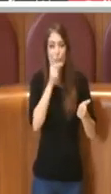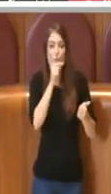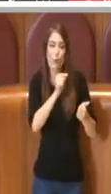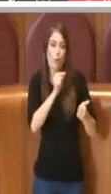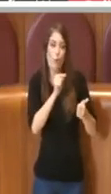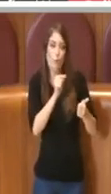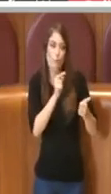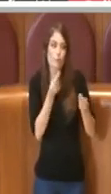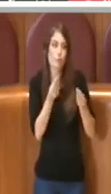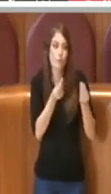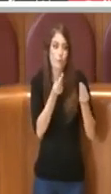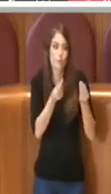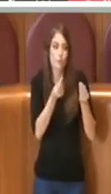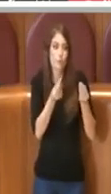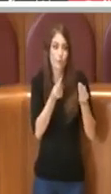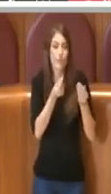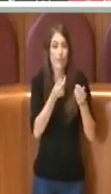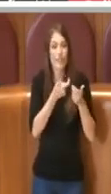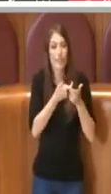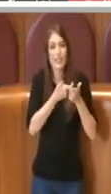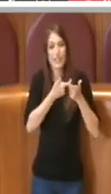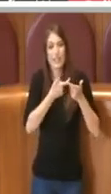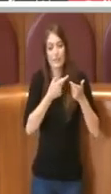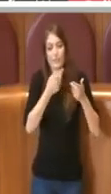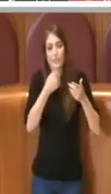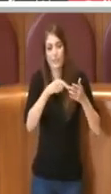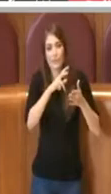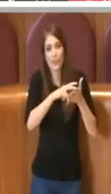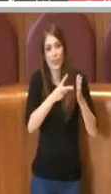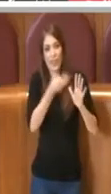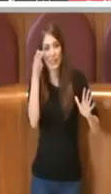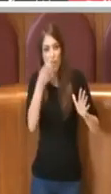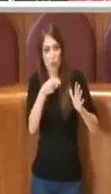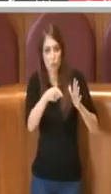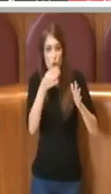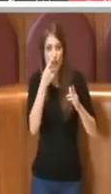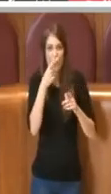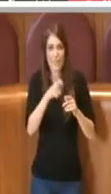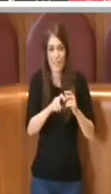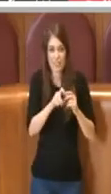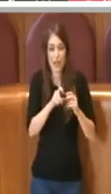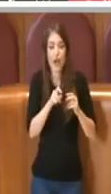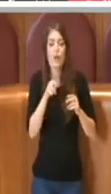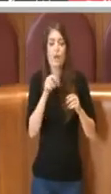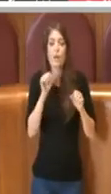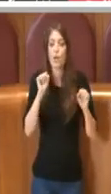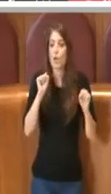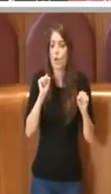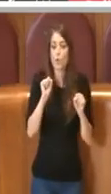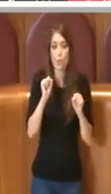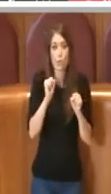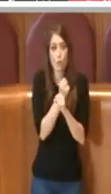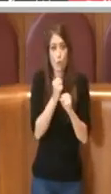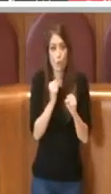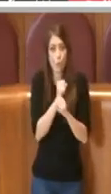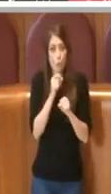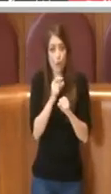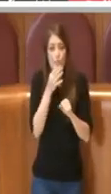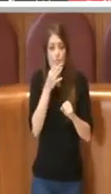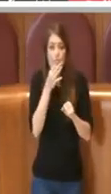sgravi fiscali, perché poi si parla di detrazioni, non può essere l'ente locale ma possono essere solo gli